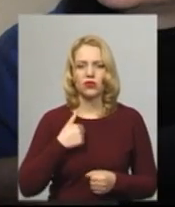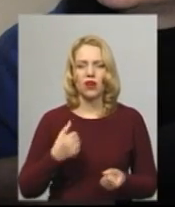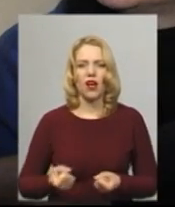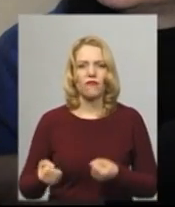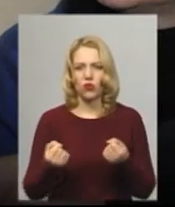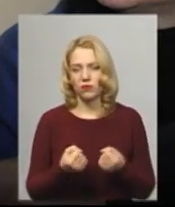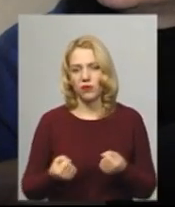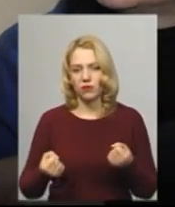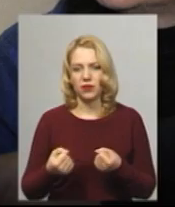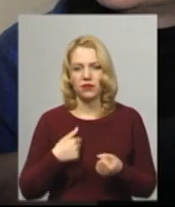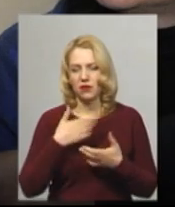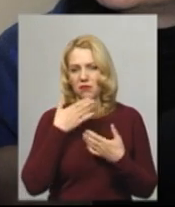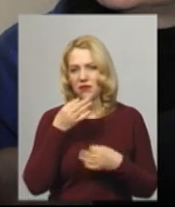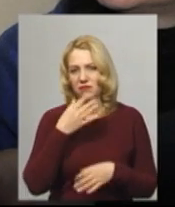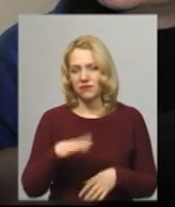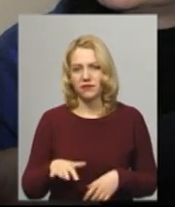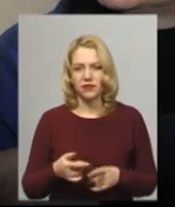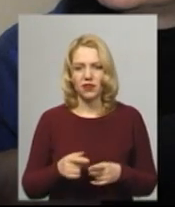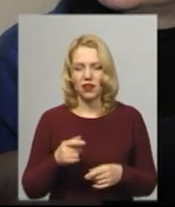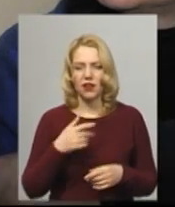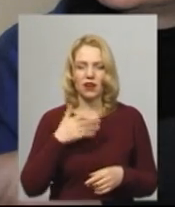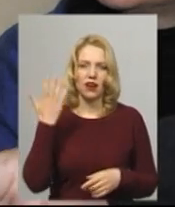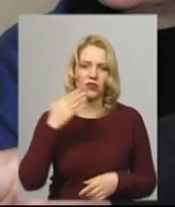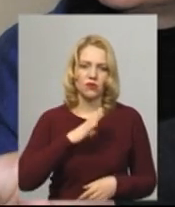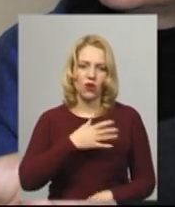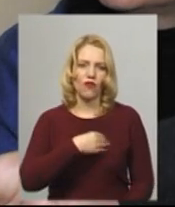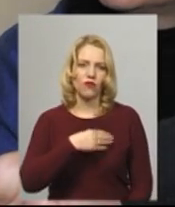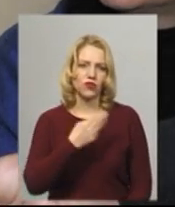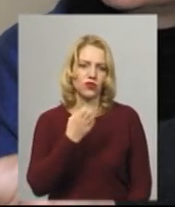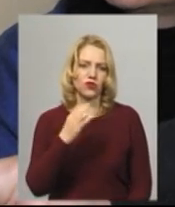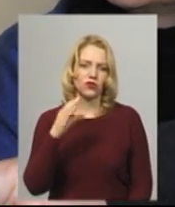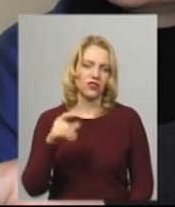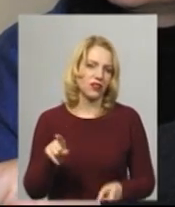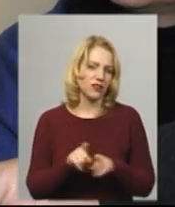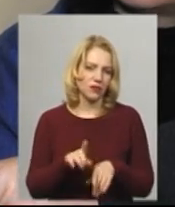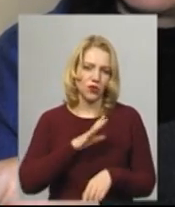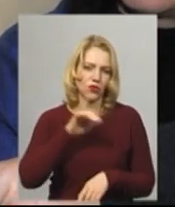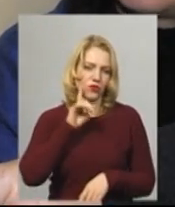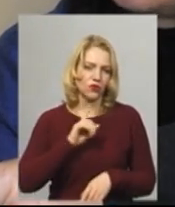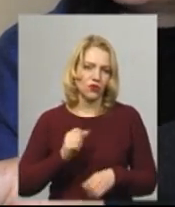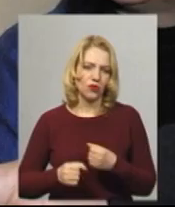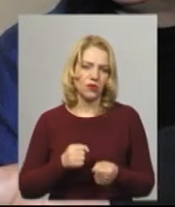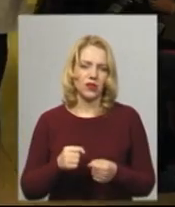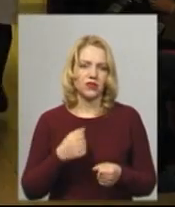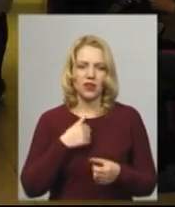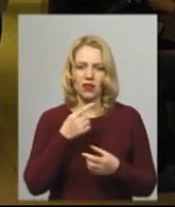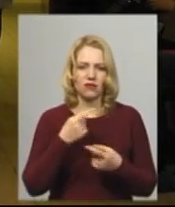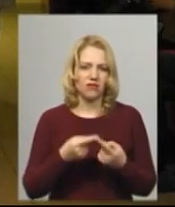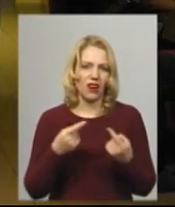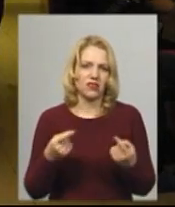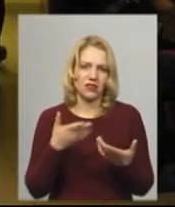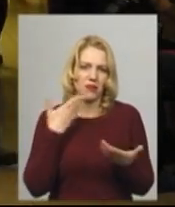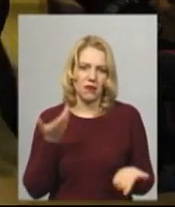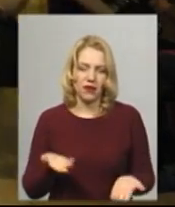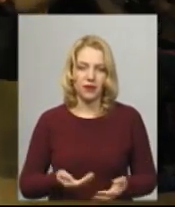Мені це немає різниці. Раніше я проживала на Львівському життя, так що мені це так само було зручно сюди добратися. Різниці немає. Лікарів